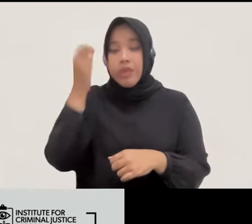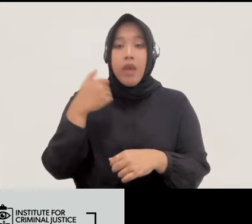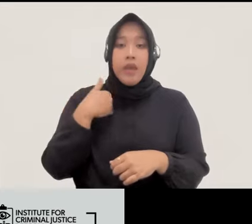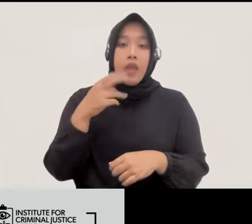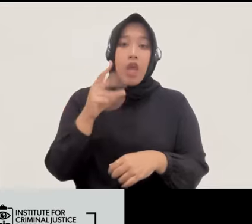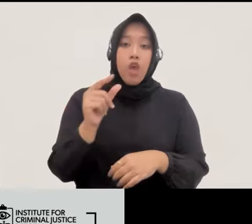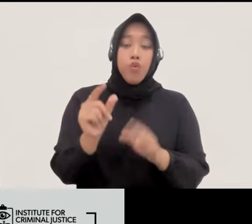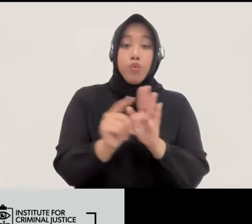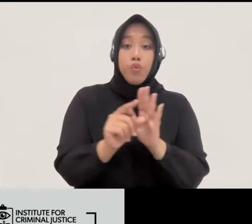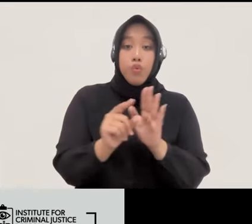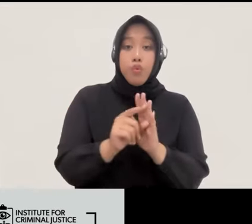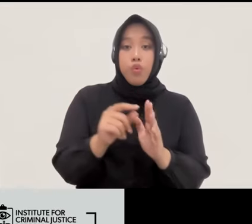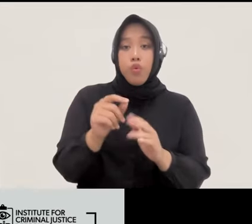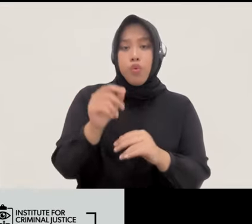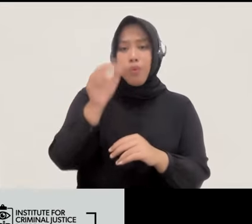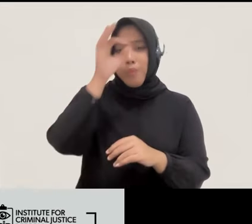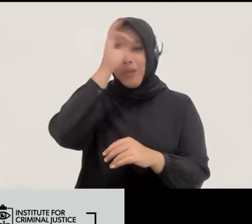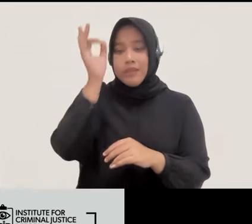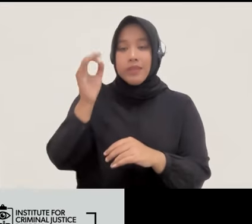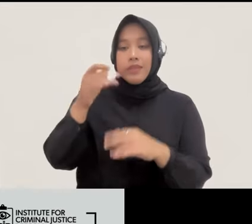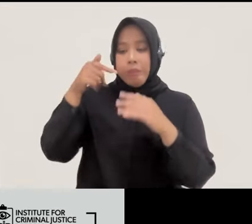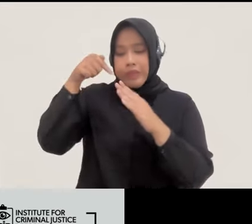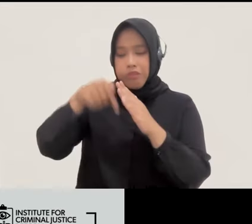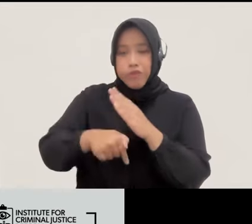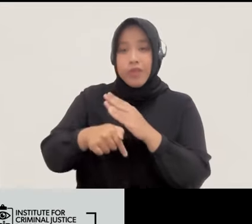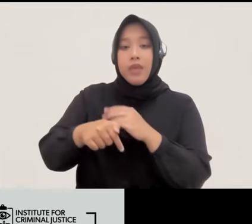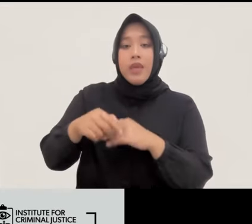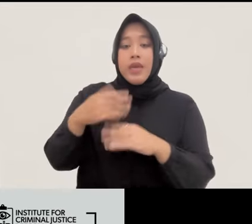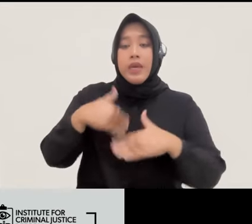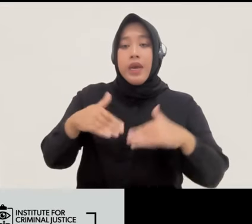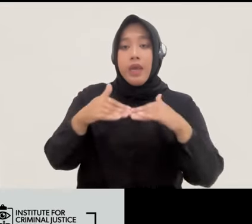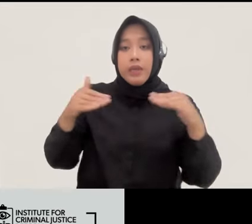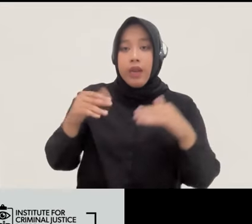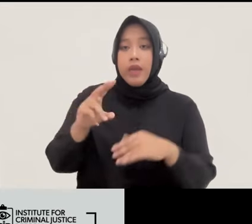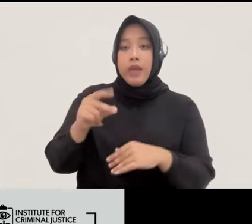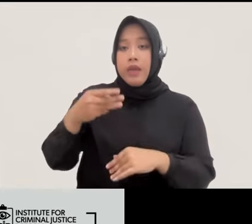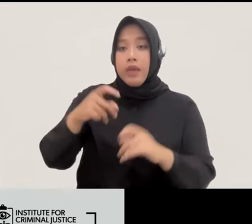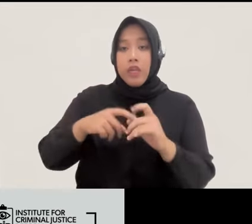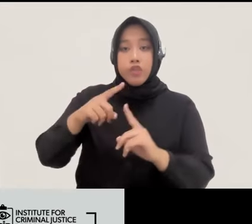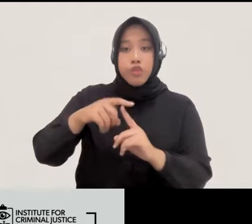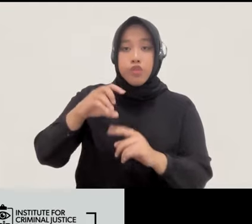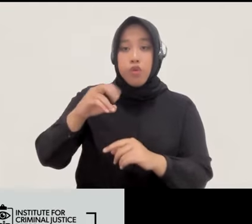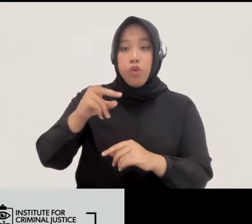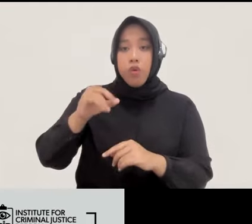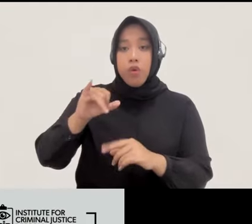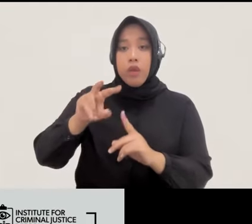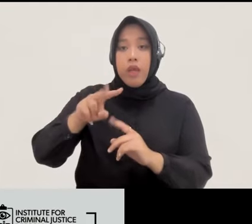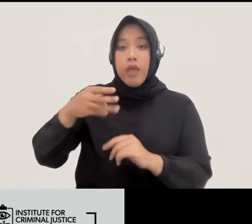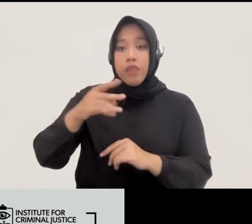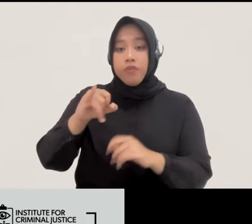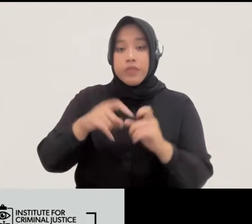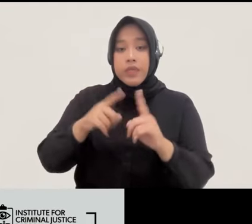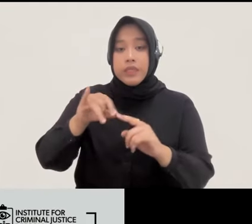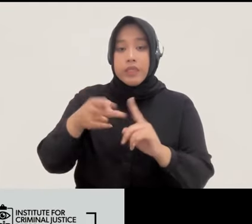Polri dan spesifik untuk yang kita bahas hari ini keadaan restoratif ya masalah itu sudah juga sudah ada di Perpol nomor 8 tahun 2021